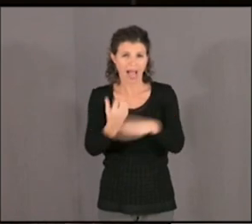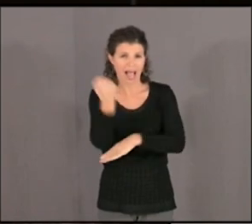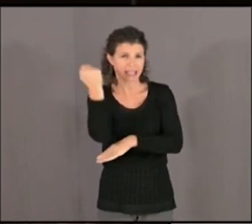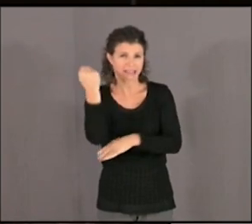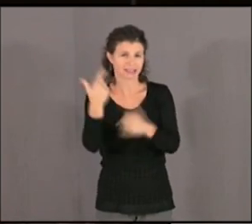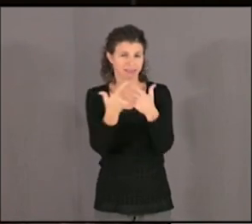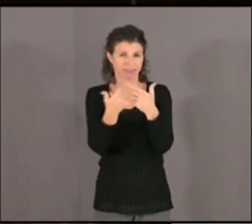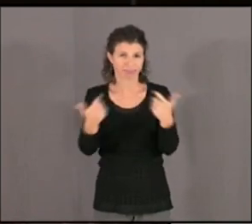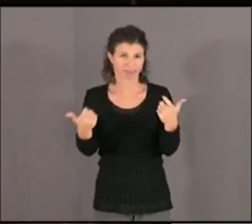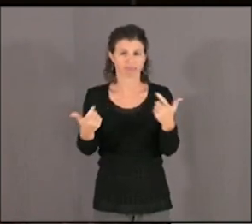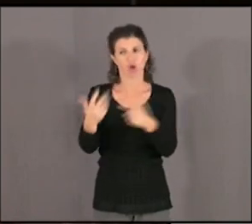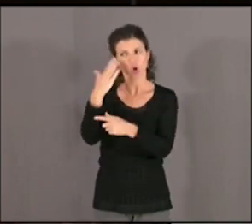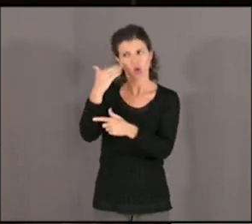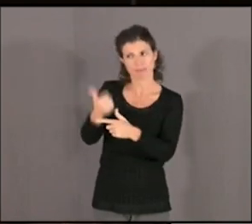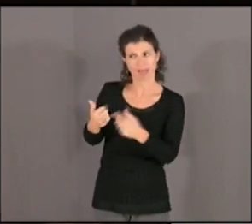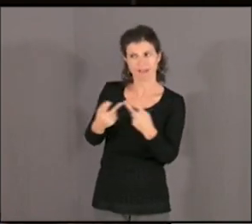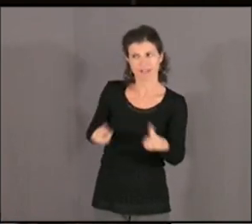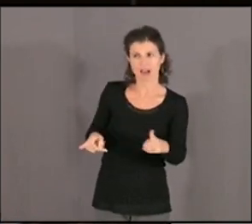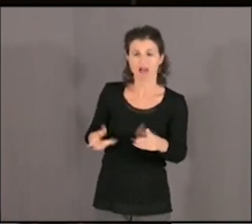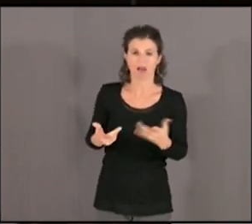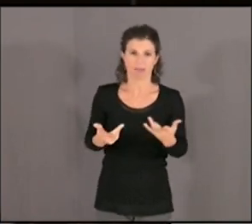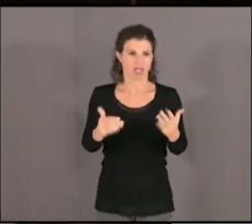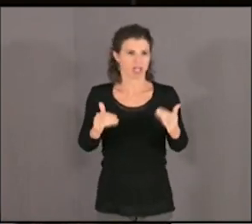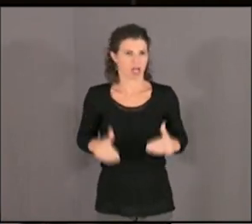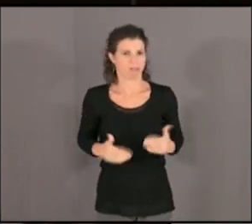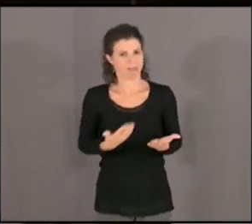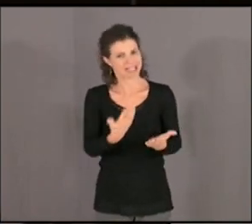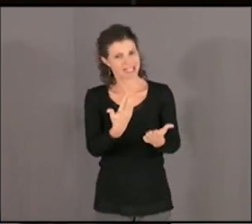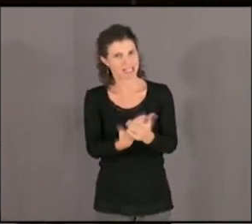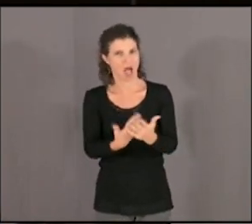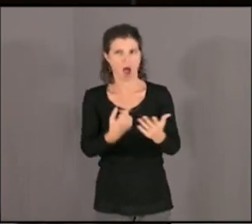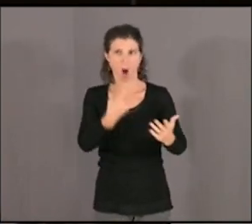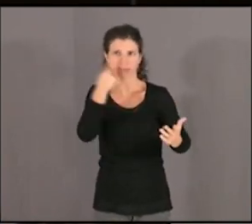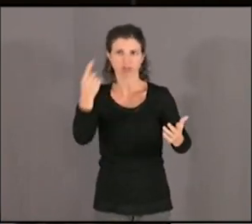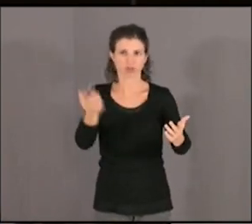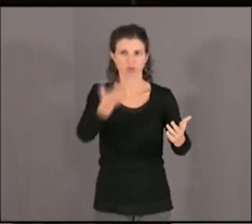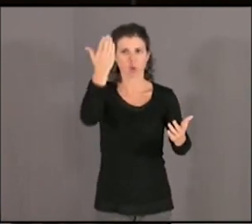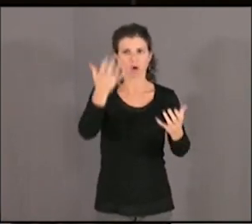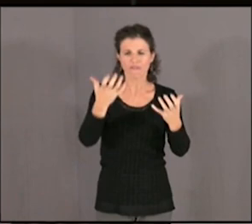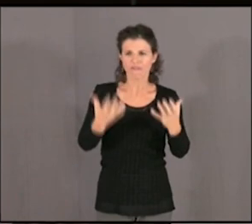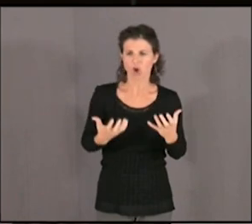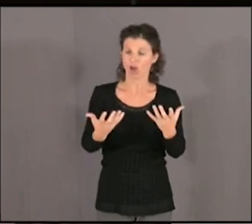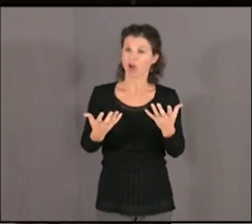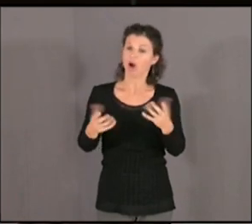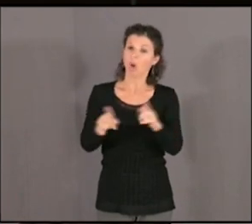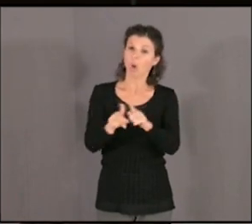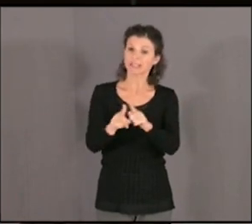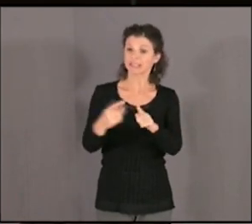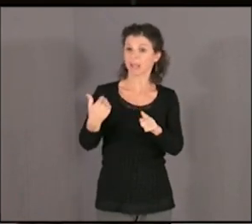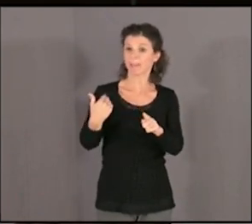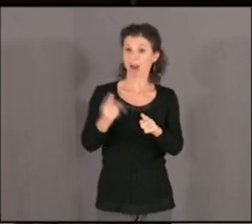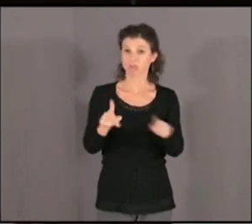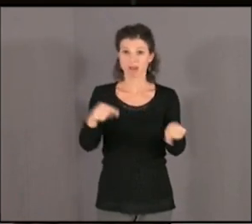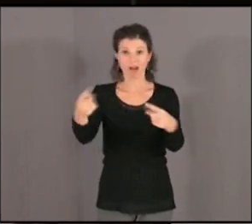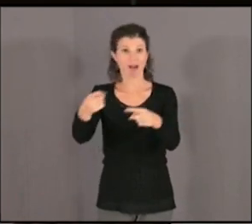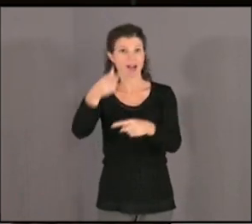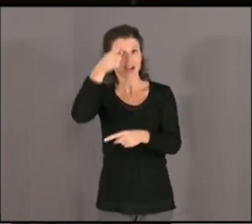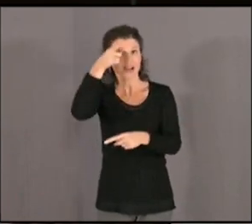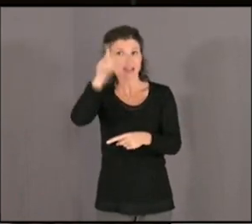Les halles, ça devrait quand même être une des ambitions de notre ville. Les halles fermées, j'ai eu l'occasion d'aller récemment à Lyon.